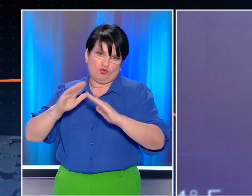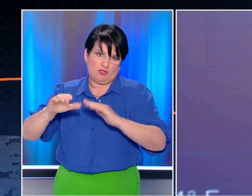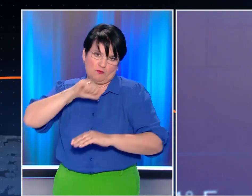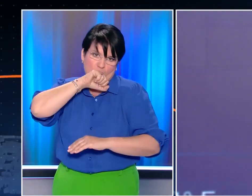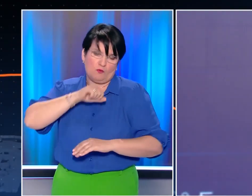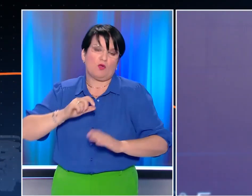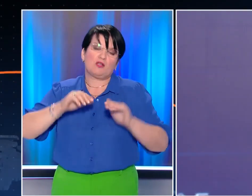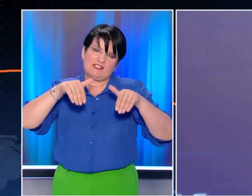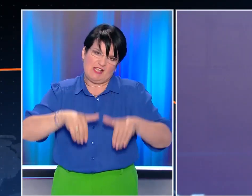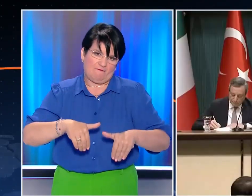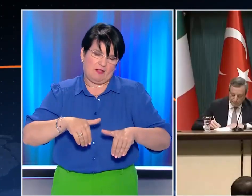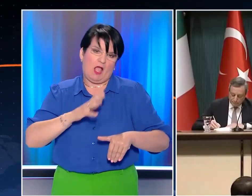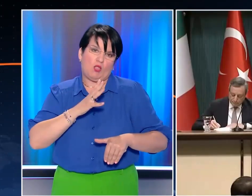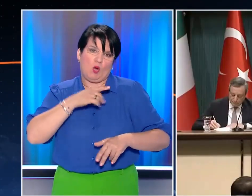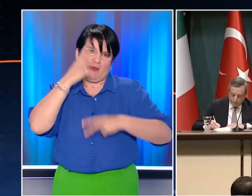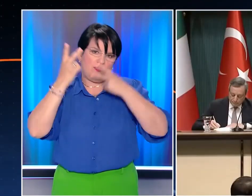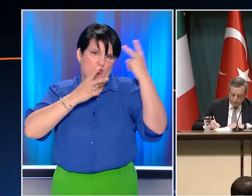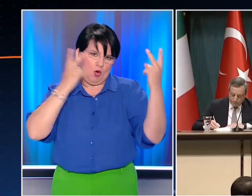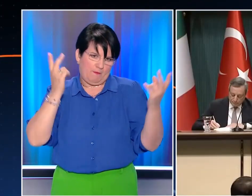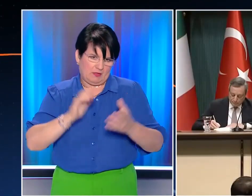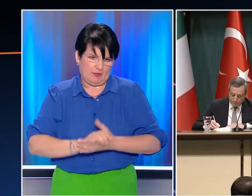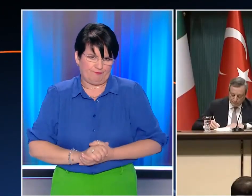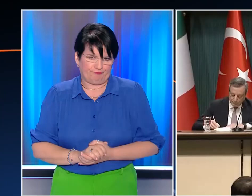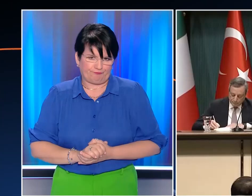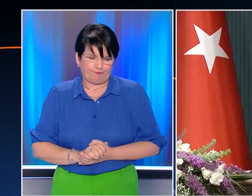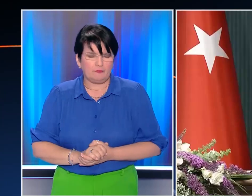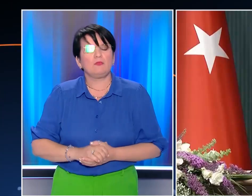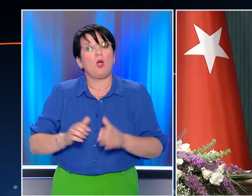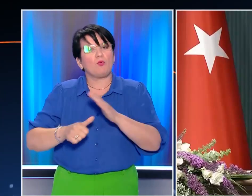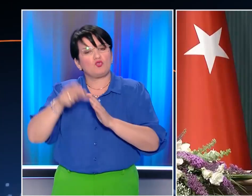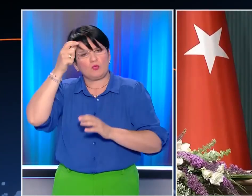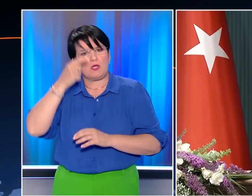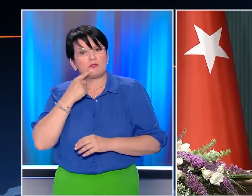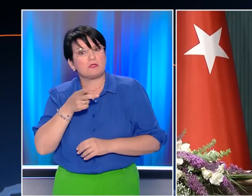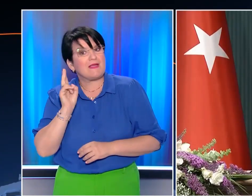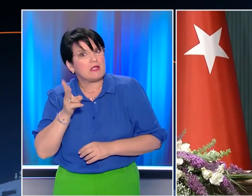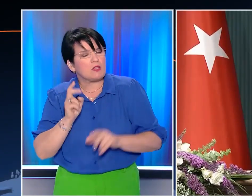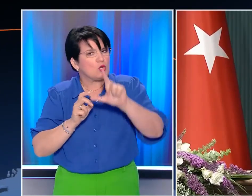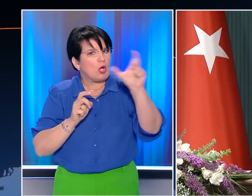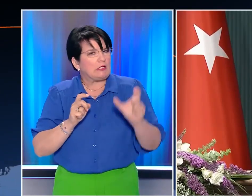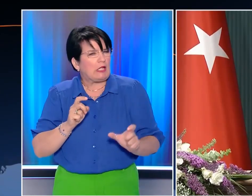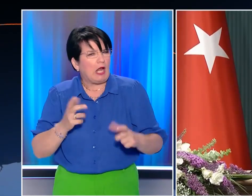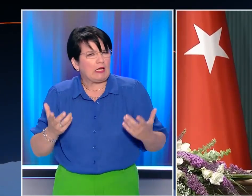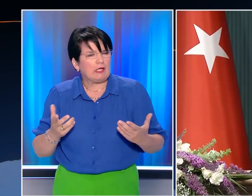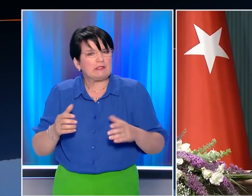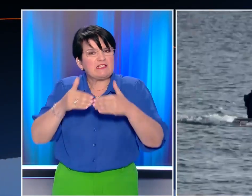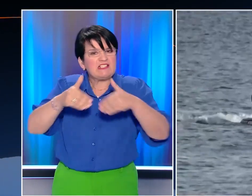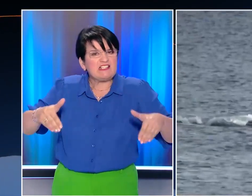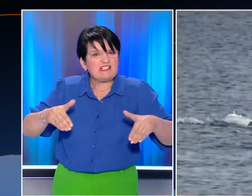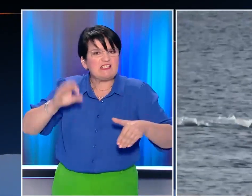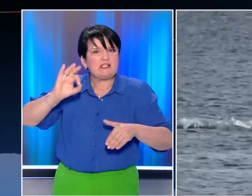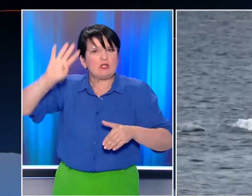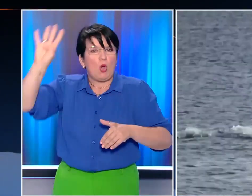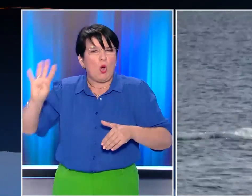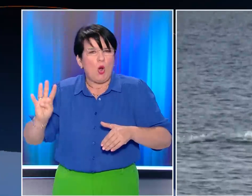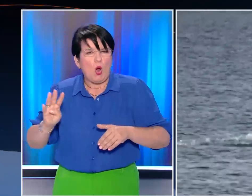ανθρωπινών δικαιωμάτων Κίνδυνο για την Ιταλία Χαρακτήρισε ο Ταγί Περτογάν Το σφράγισμα των ελληνικών συνόρων Στο Αιγαίο για τους